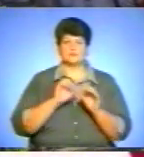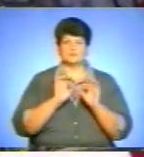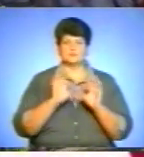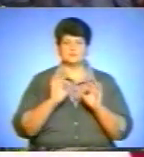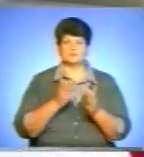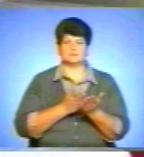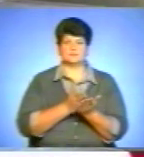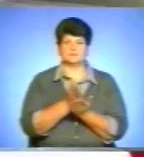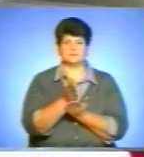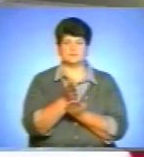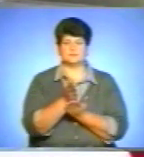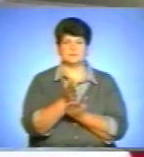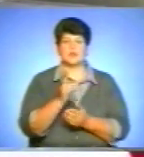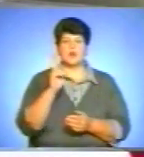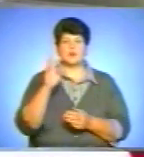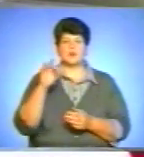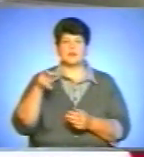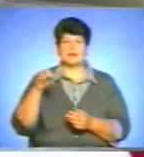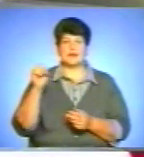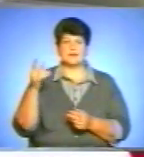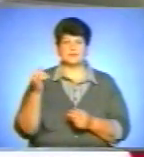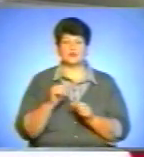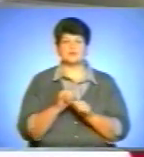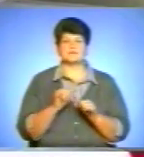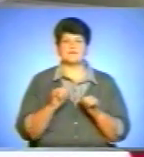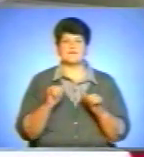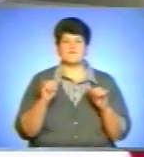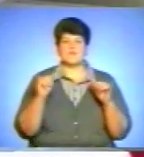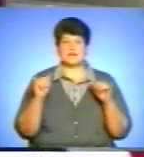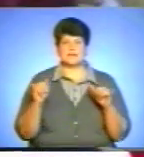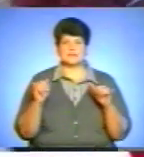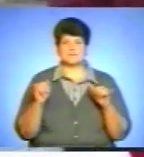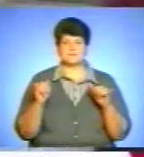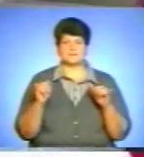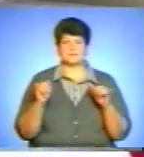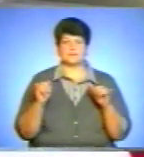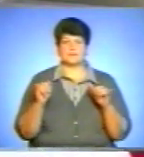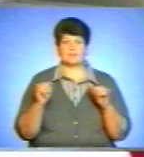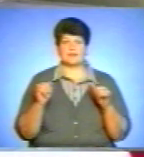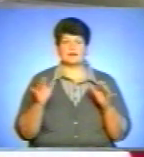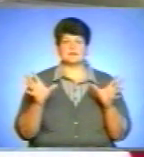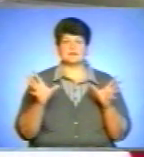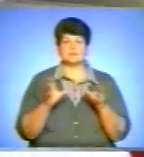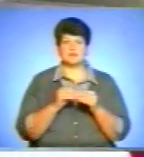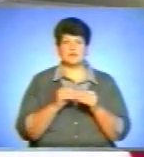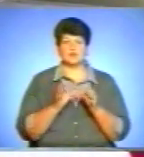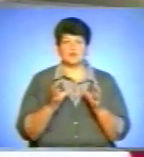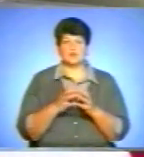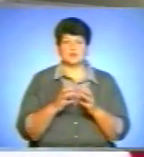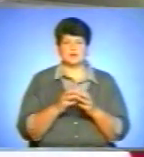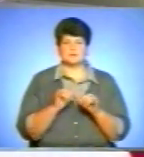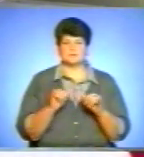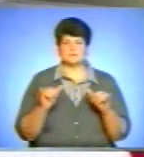спрямування. Колегіум розвивається у такому в розвитку спільноти, а